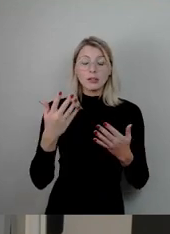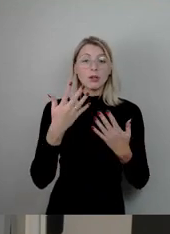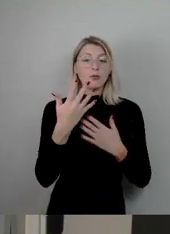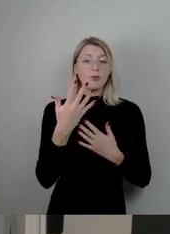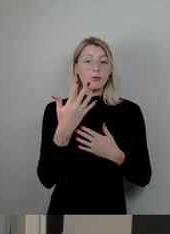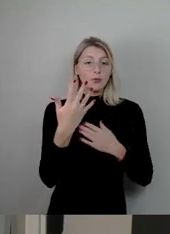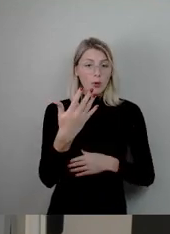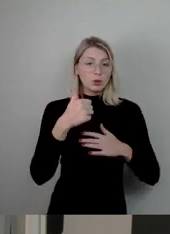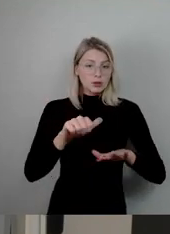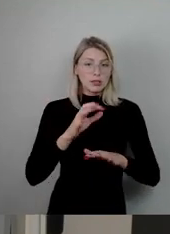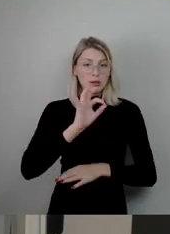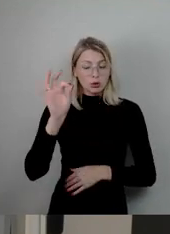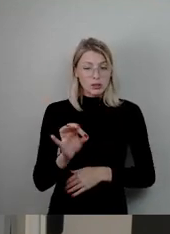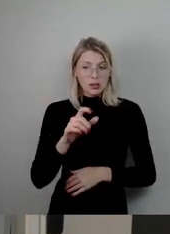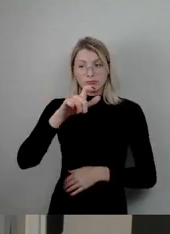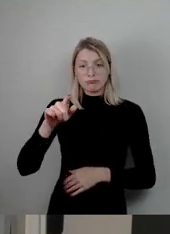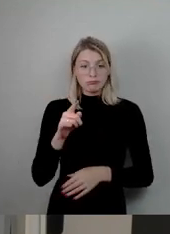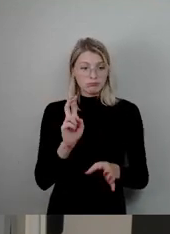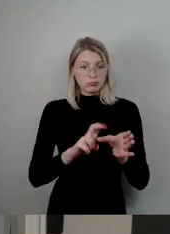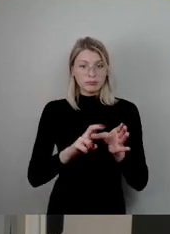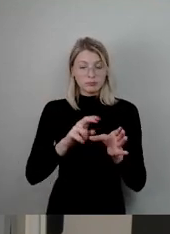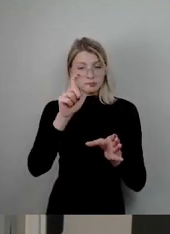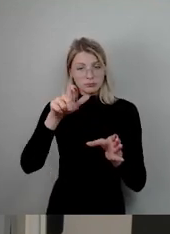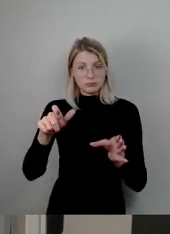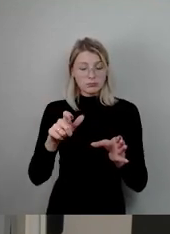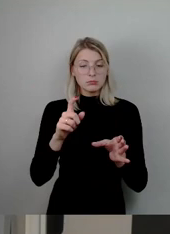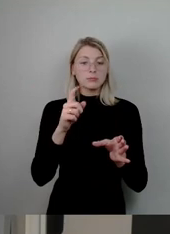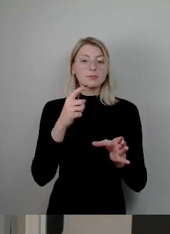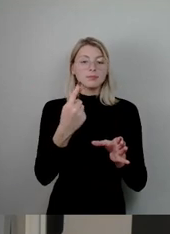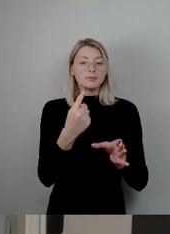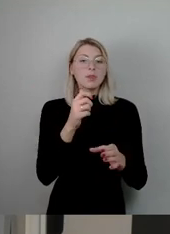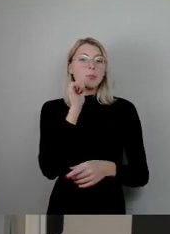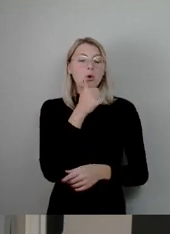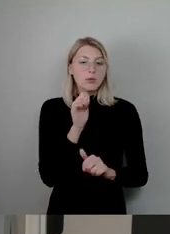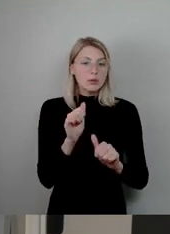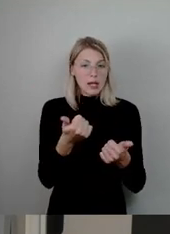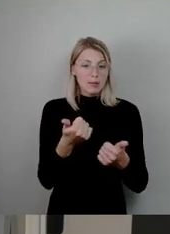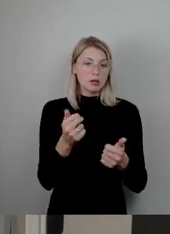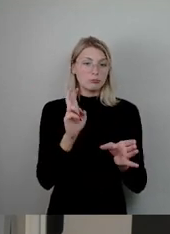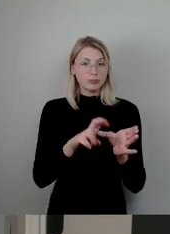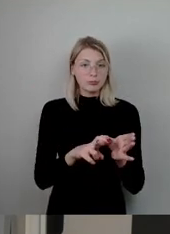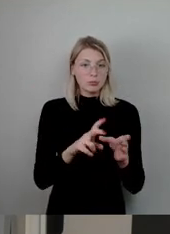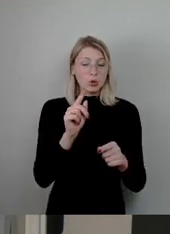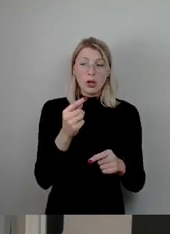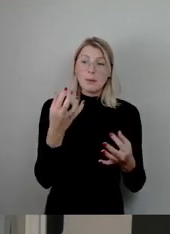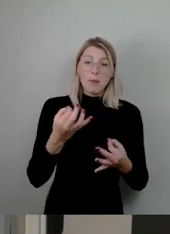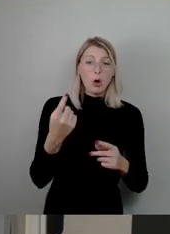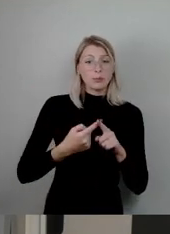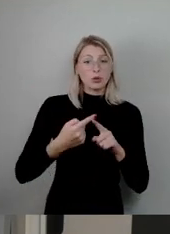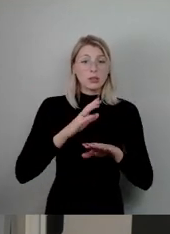die an den Kursen teilnehmen, im Berufsleben stehen, dass man besondere Zeiten nehmen muss, also nachmittags, abends.